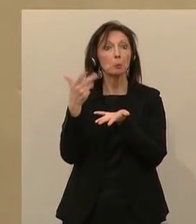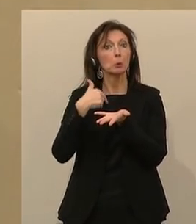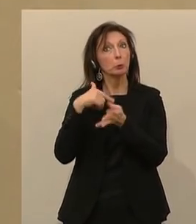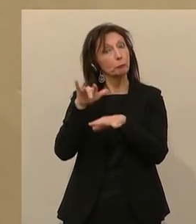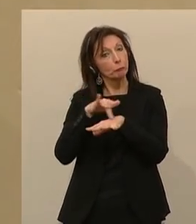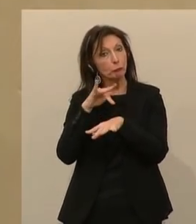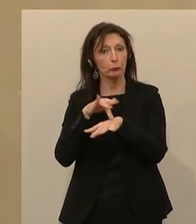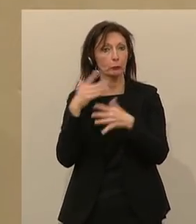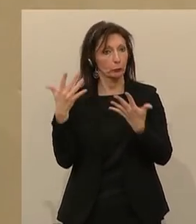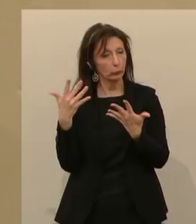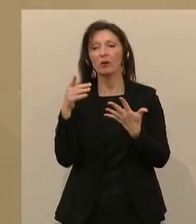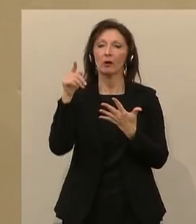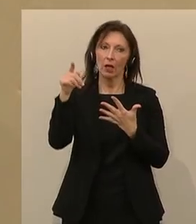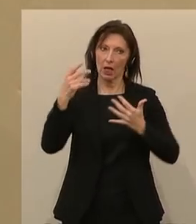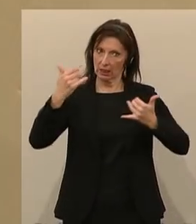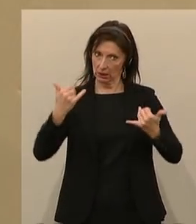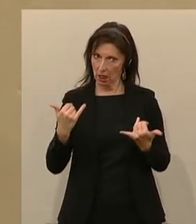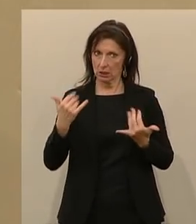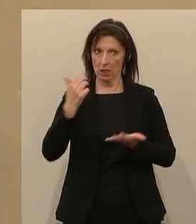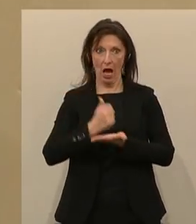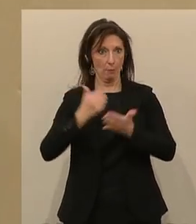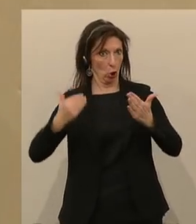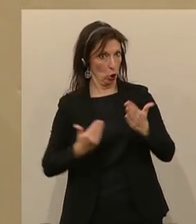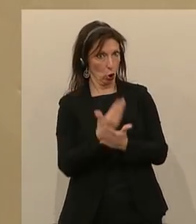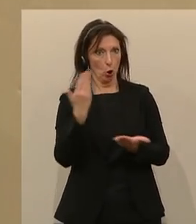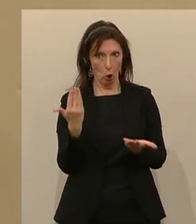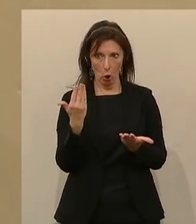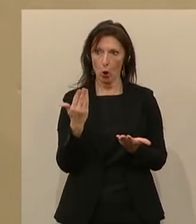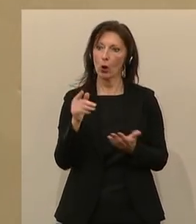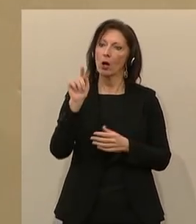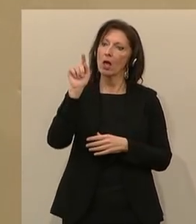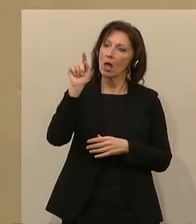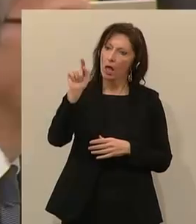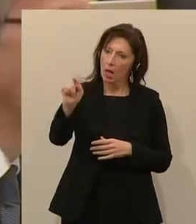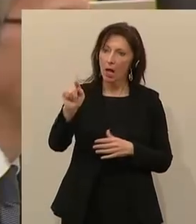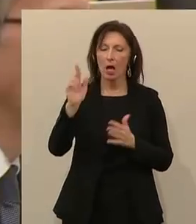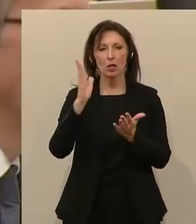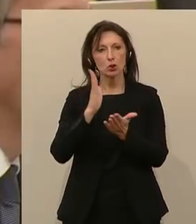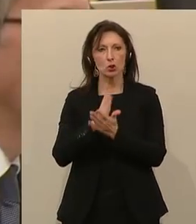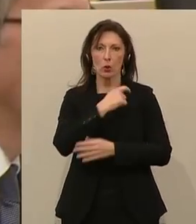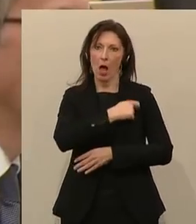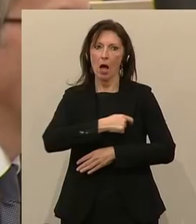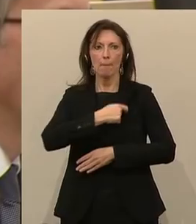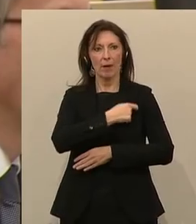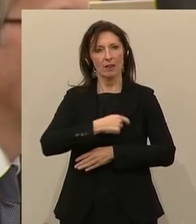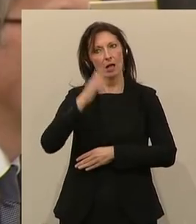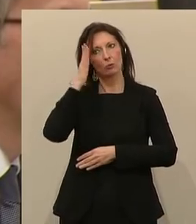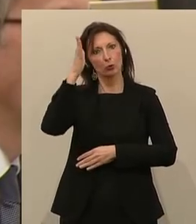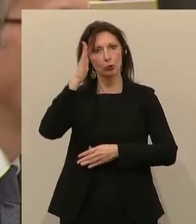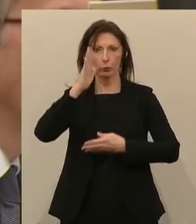dass er sein neues Amt in einer entsprechenden Äquidistanz zu allen Parteien anlegen wird